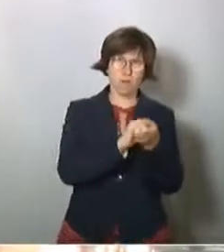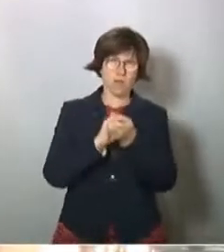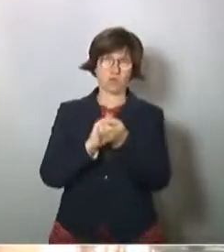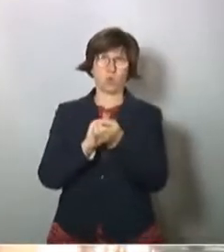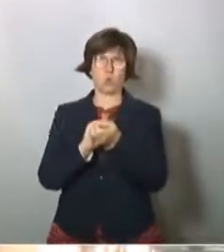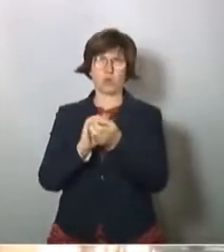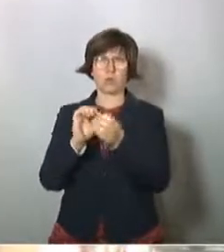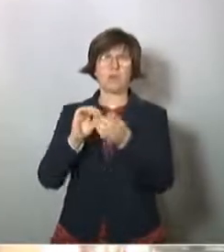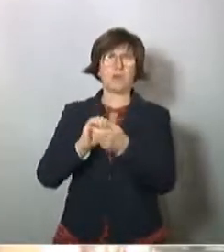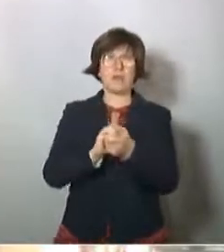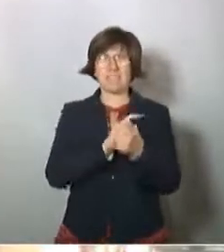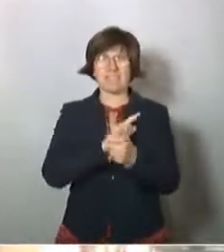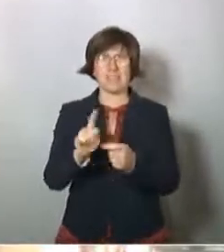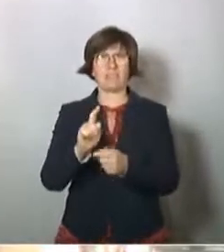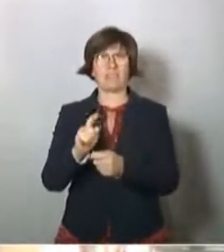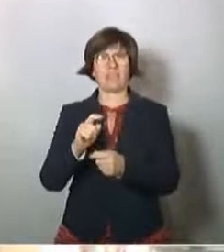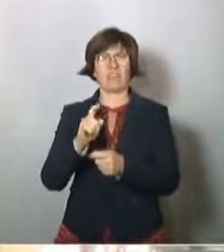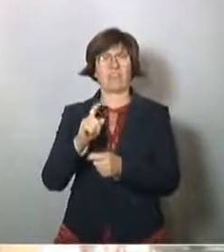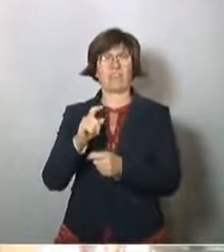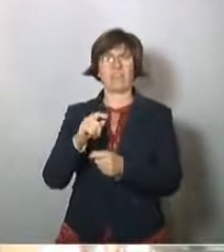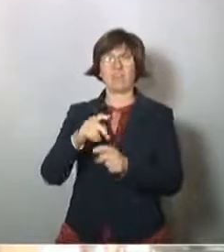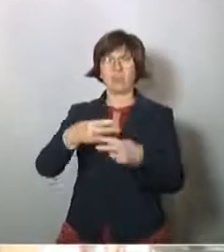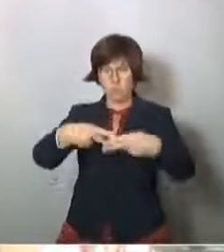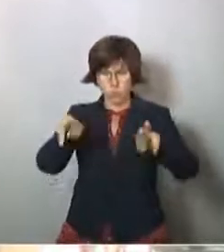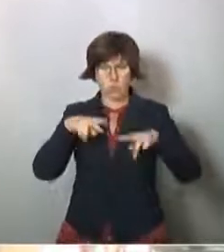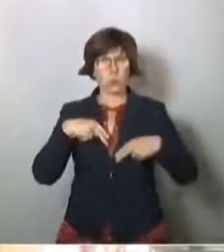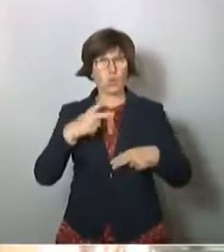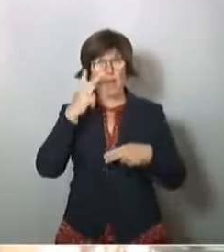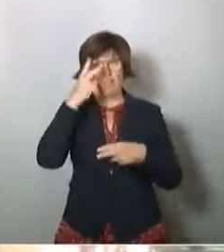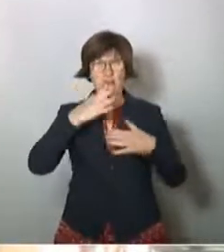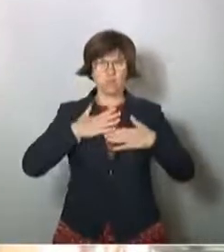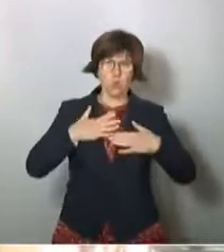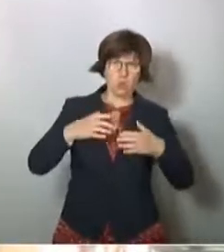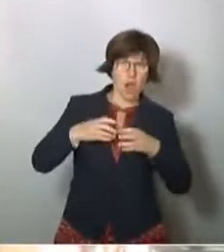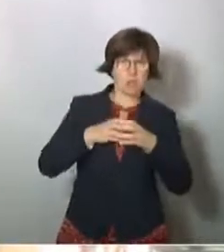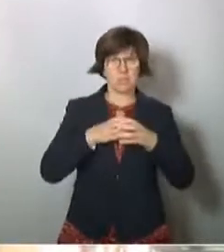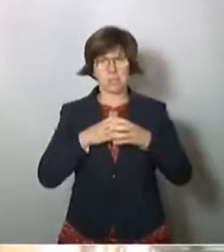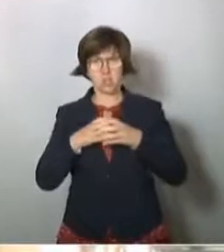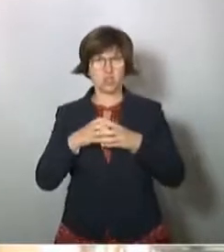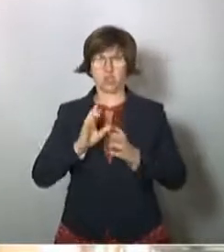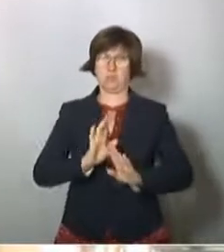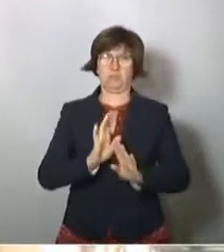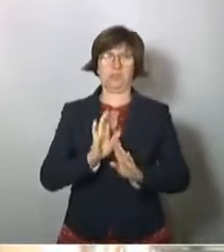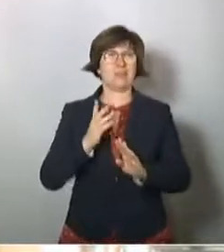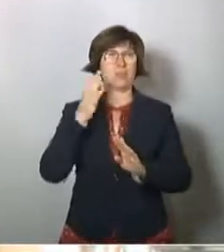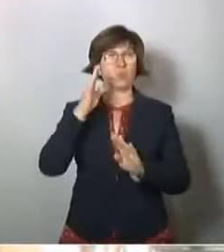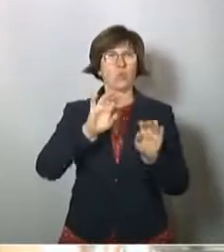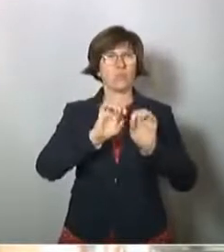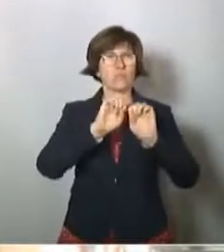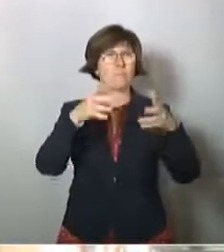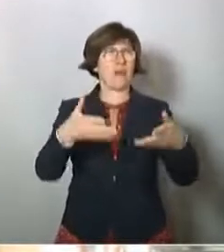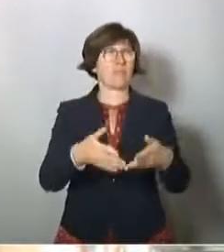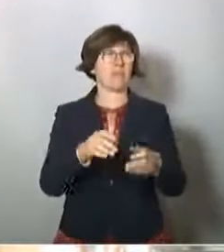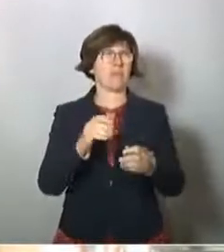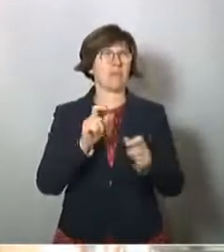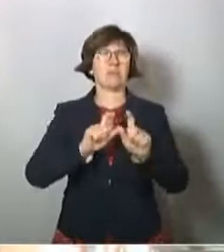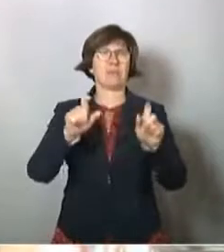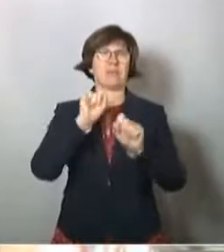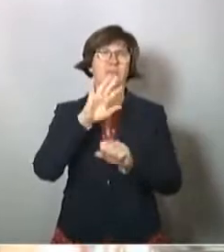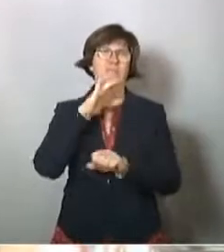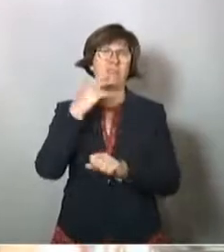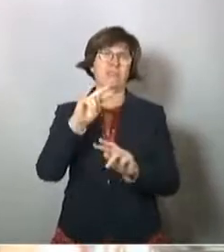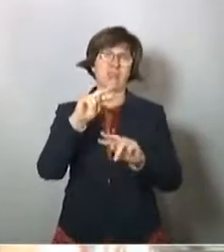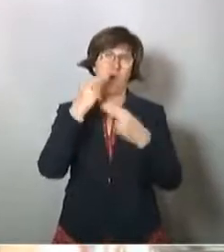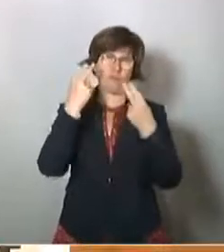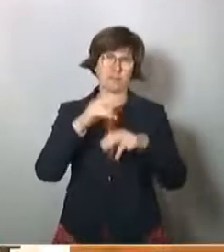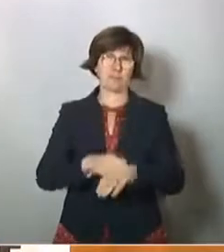solidarisch und nicht durch Rückfall in nationalistische Reaktionsmuster einer künftigen Pandemie begegnen kann. Vielen Dank für